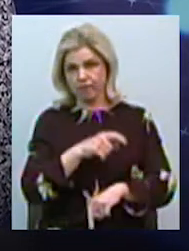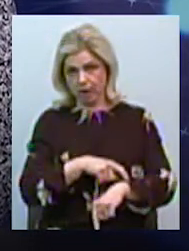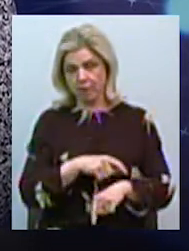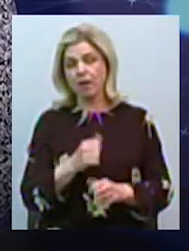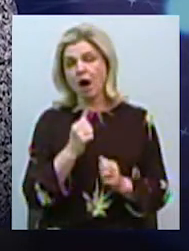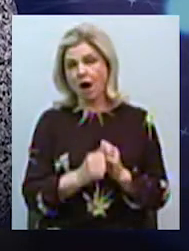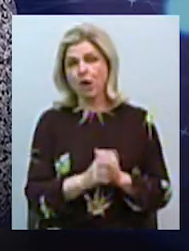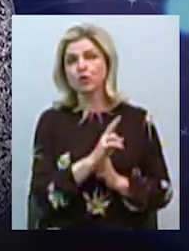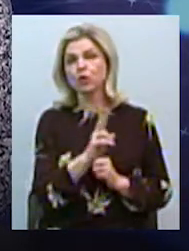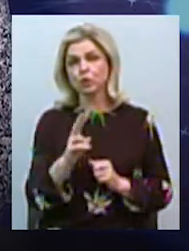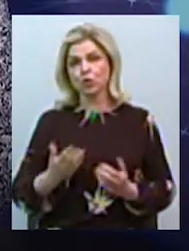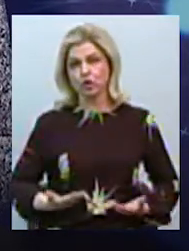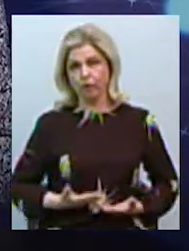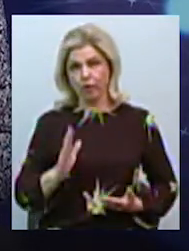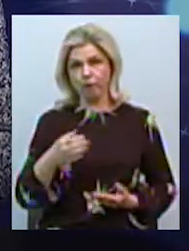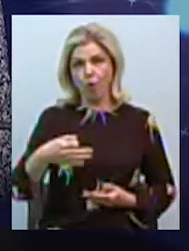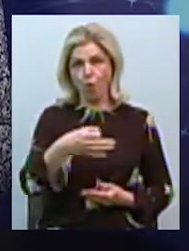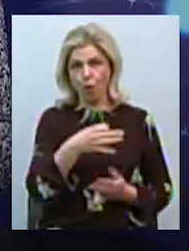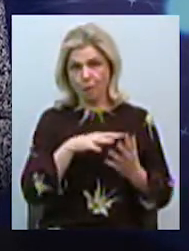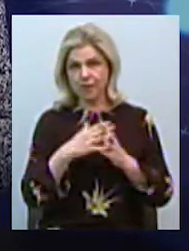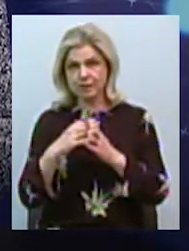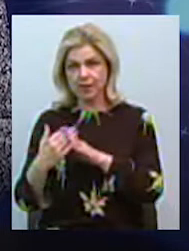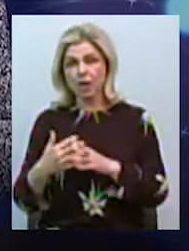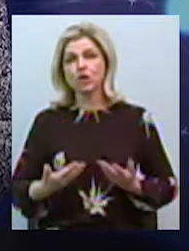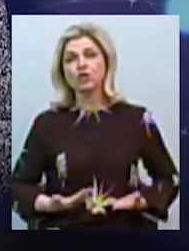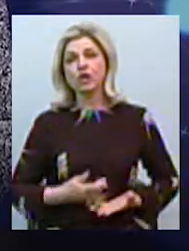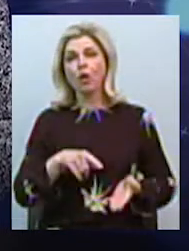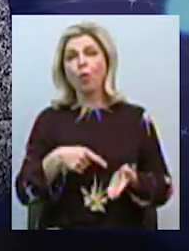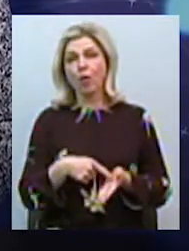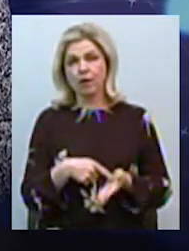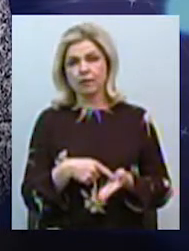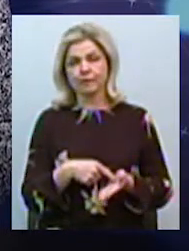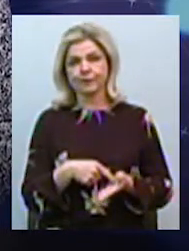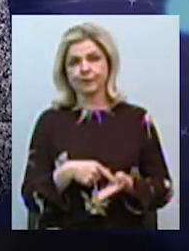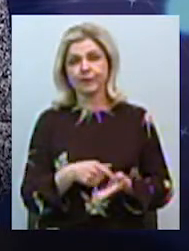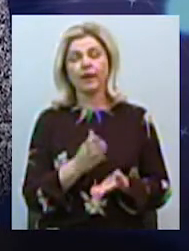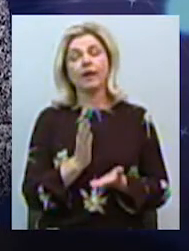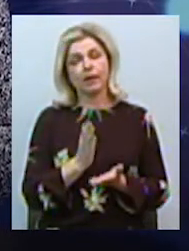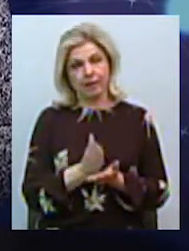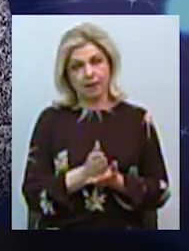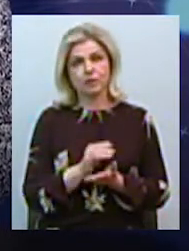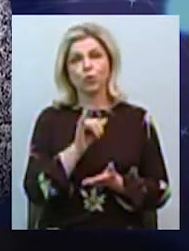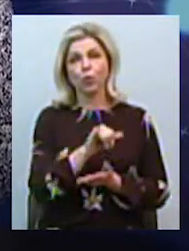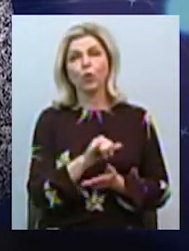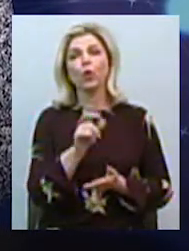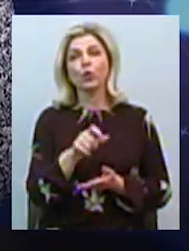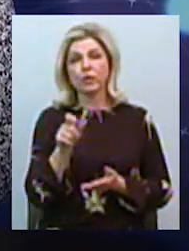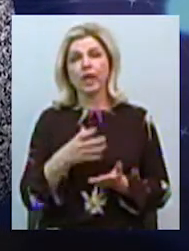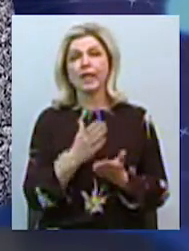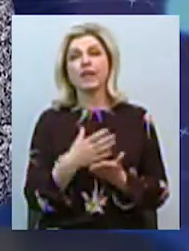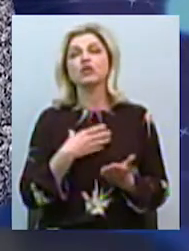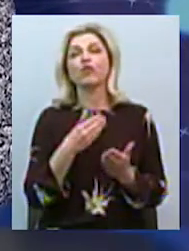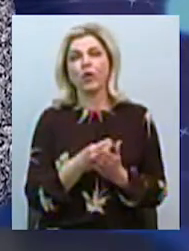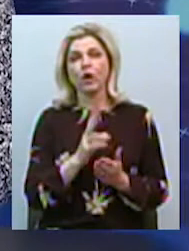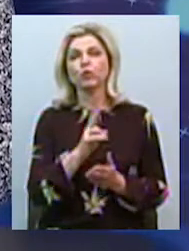живе в області, тому що жителі города є свої ендокринологи.